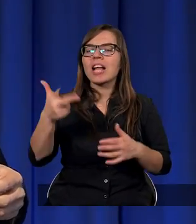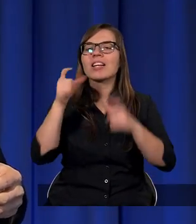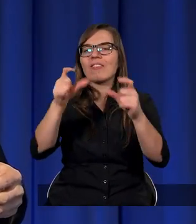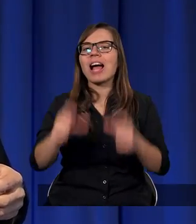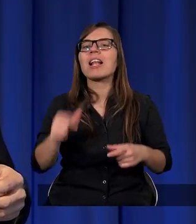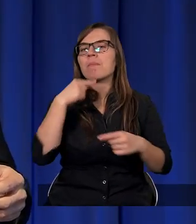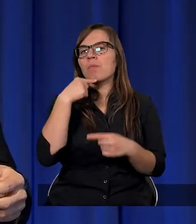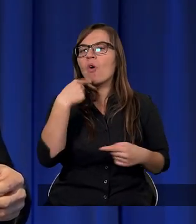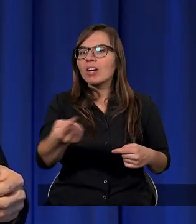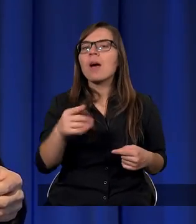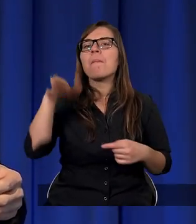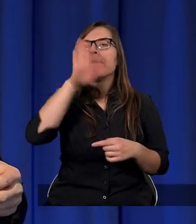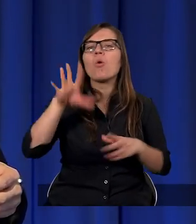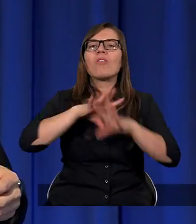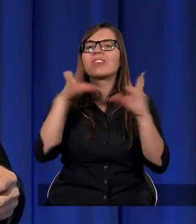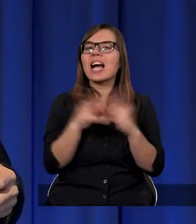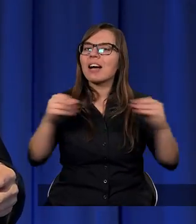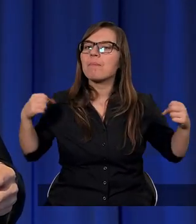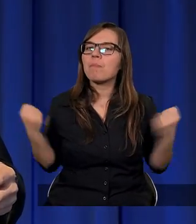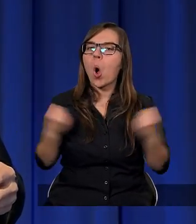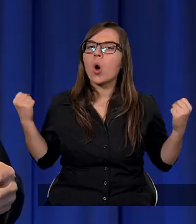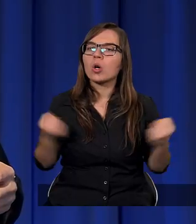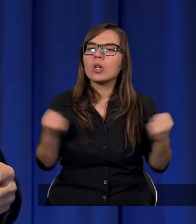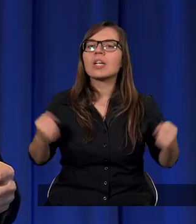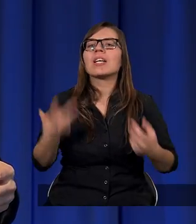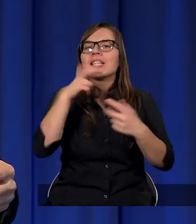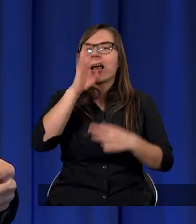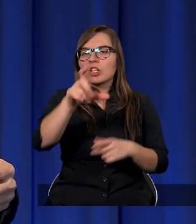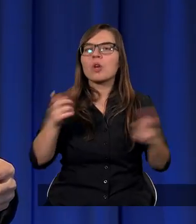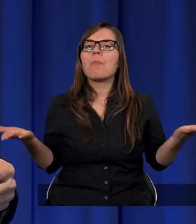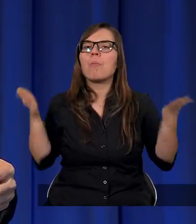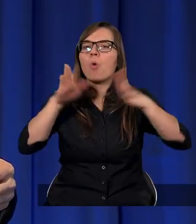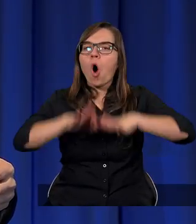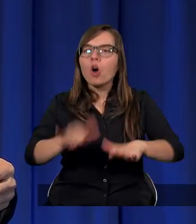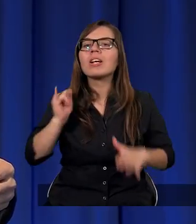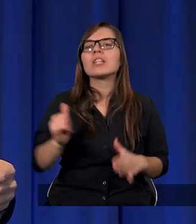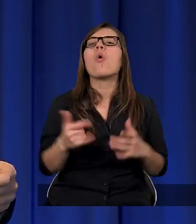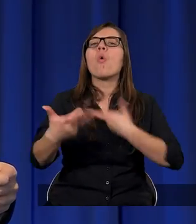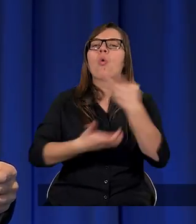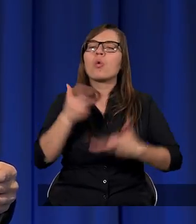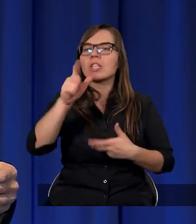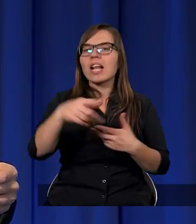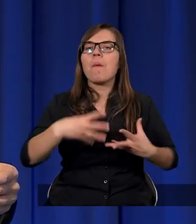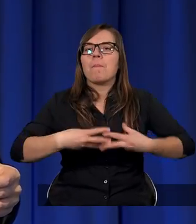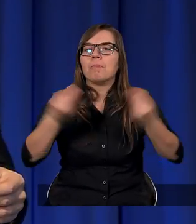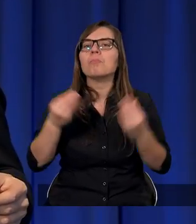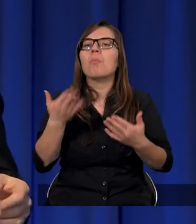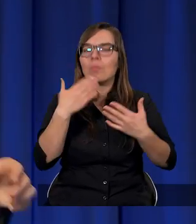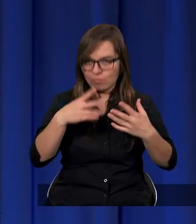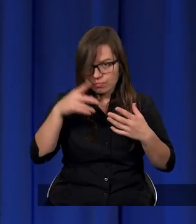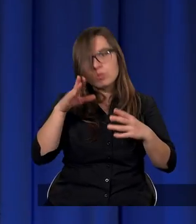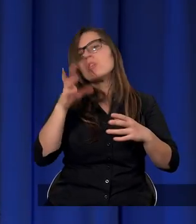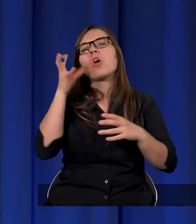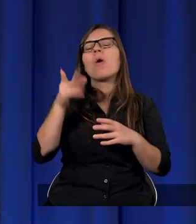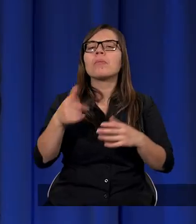wersecie jest powiedziane, a Bóg Wszechmogący niech Ci błogosławi i niech Cię uczyni płodnym i rozmnoży, abyś